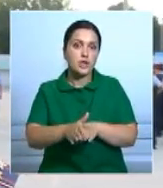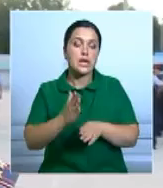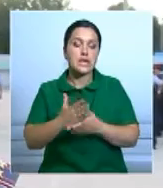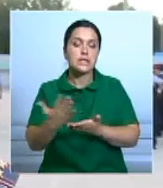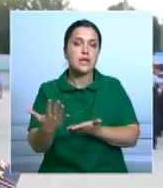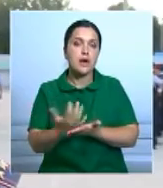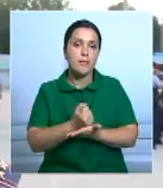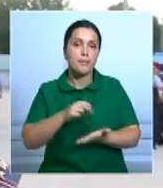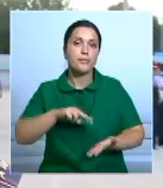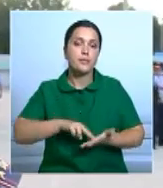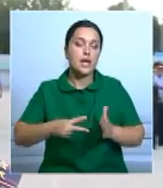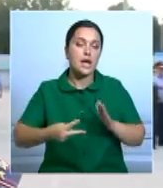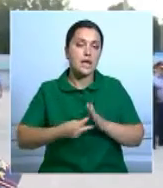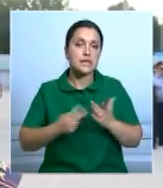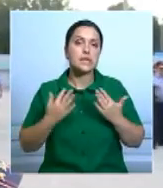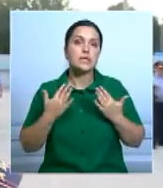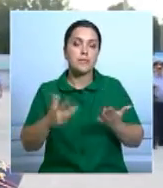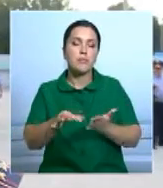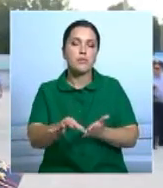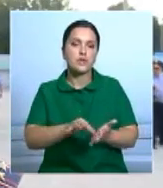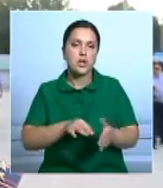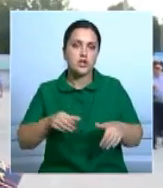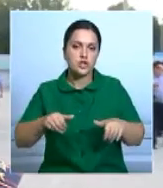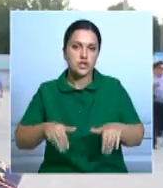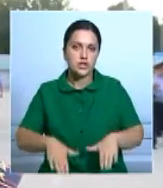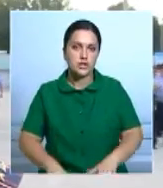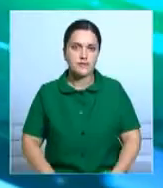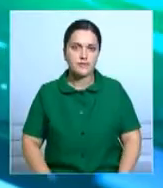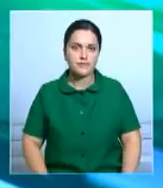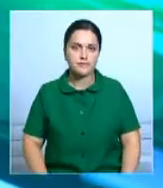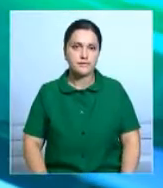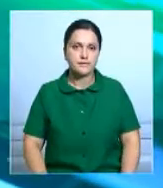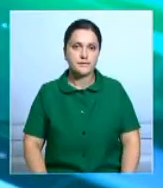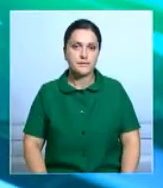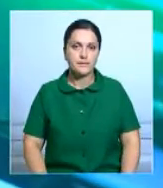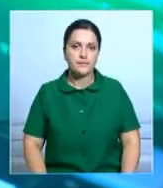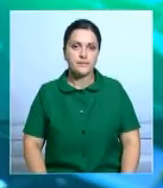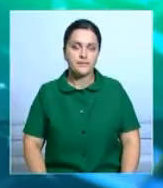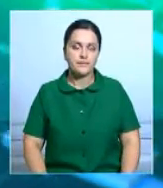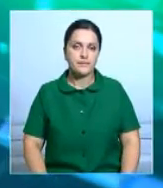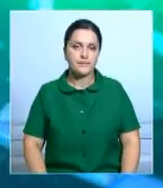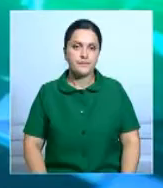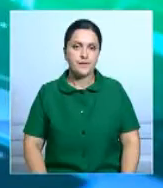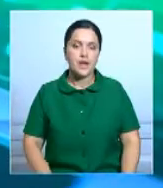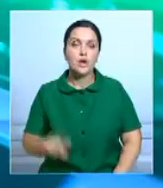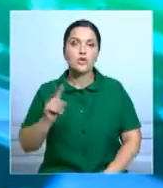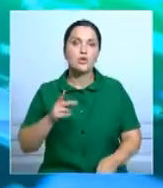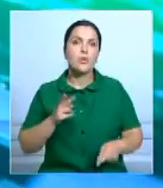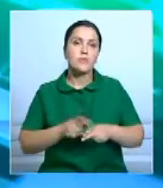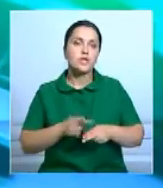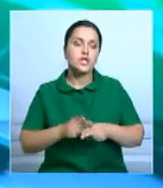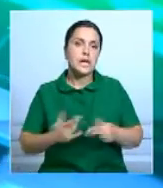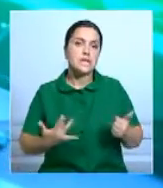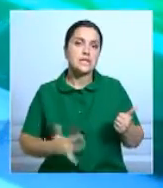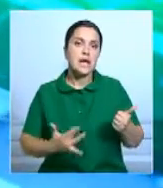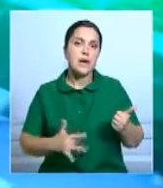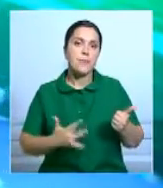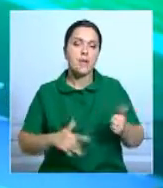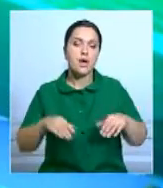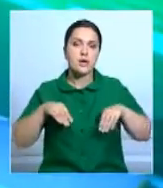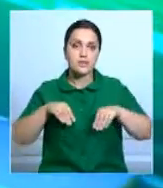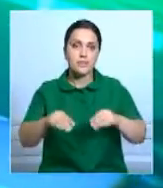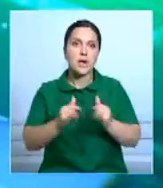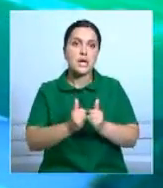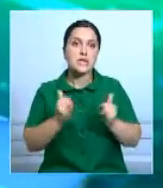задачи, требующие немедленного решения. К другим темам. Что мешает жамблыхским садоводам